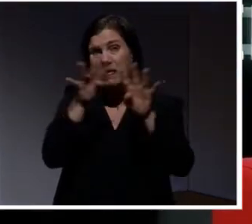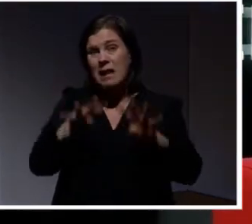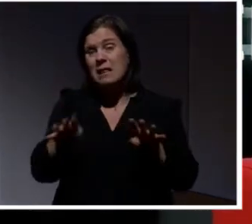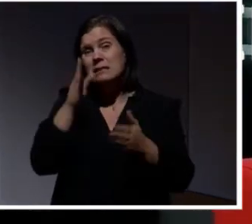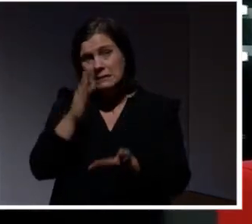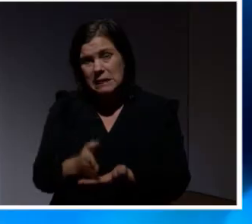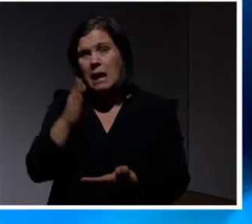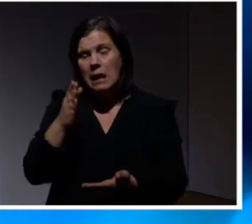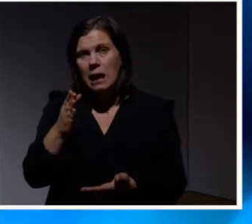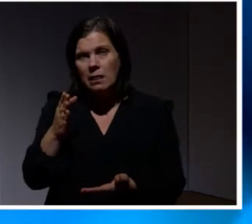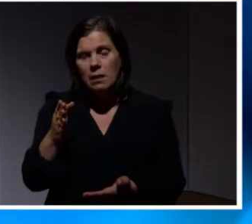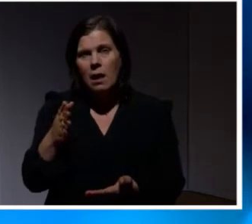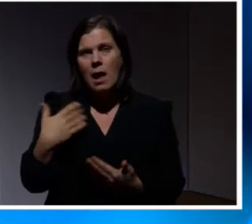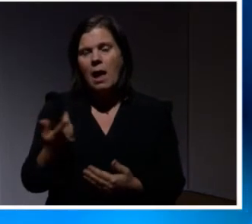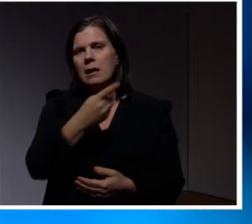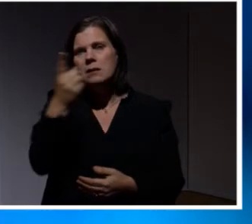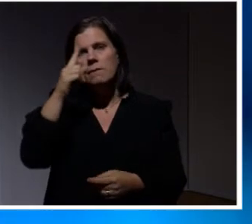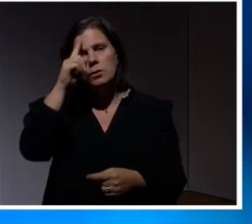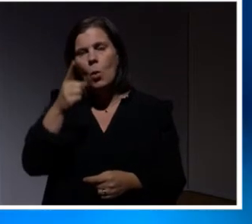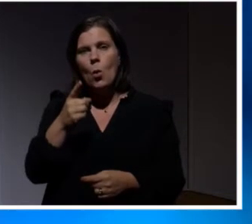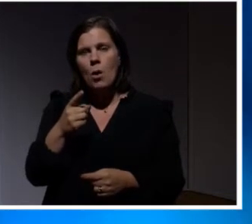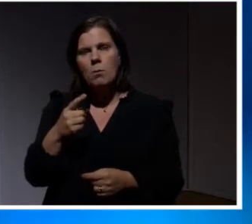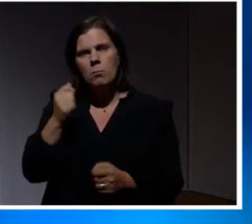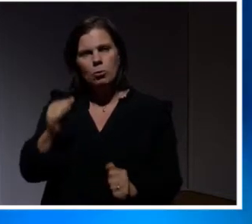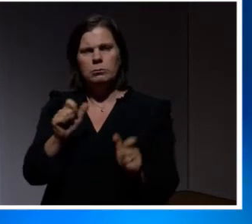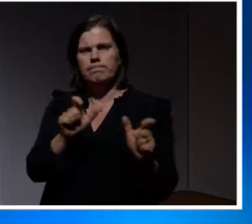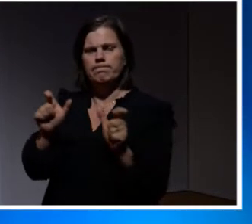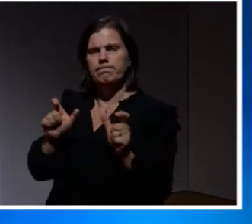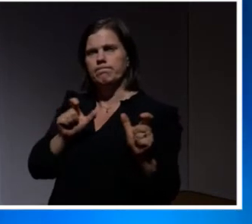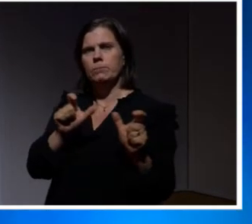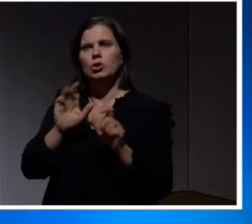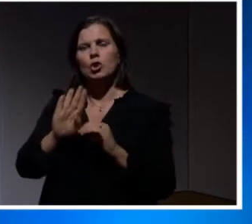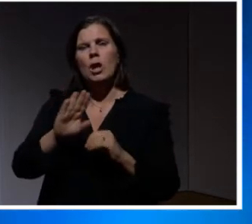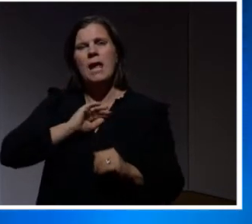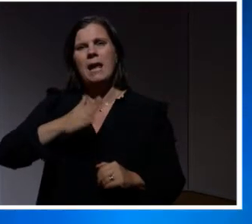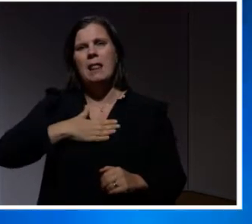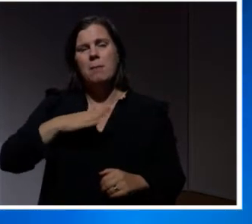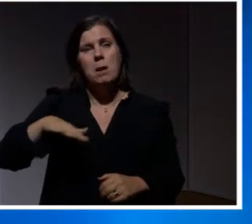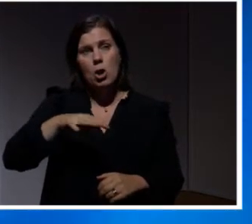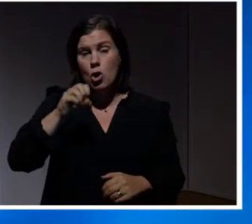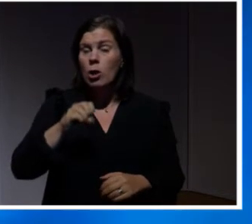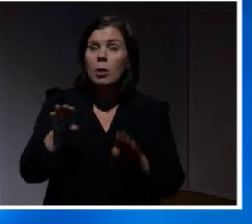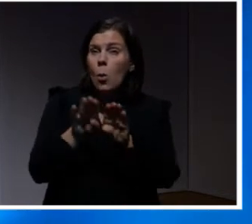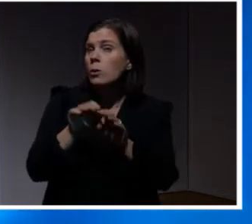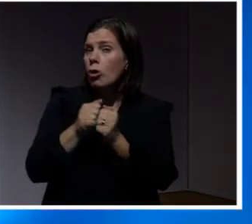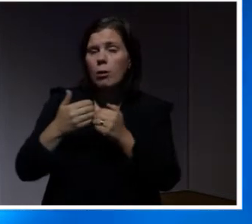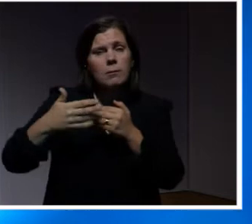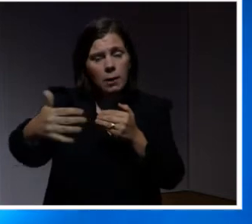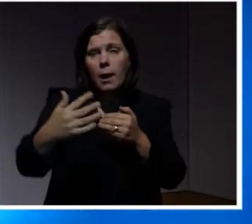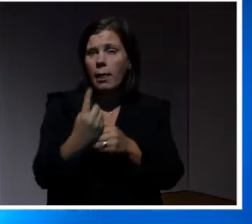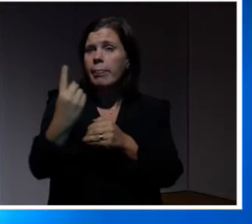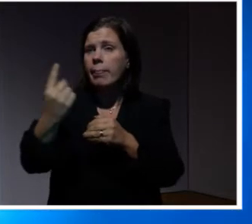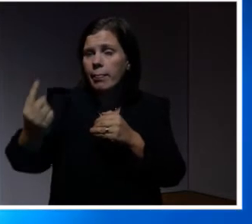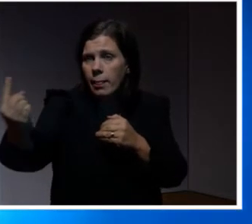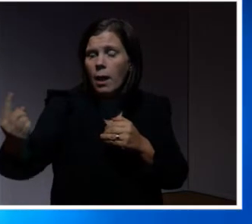säkrare är att inse att det inte går. Man kan bara göra sitt bästa för att skydda sin egen miljö. Dåliga saker kommer att hända. Det är ingen tvekan.